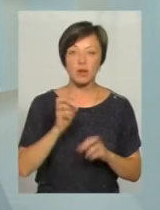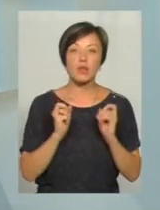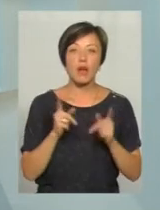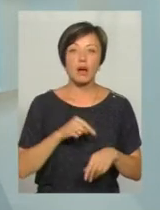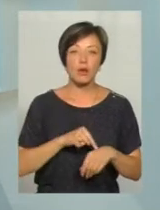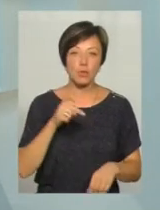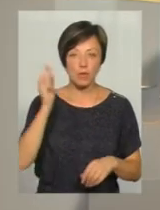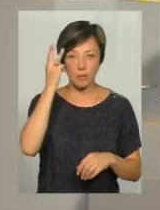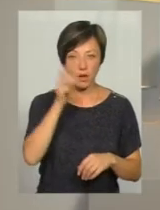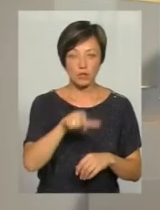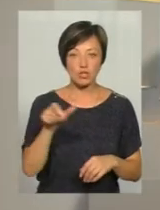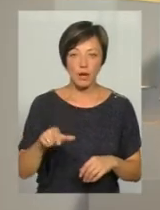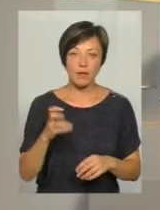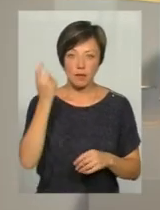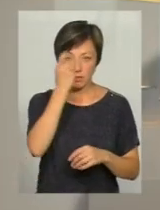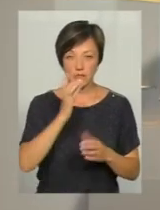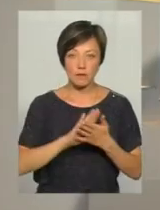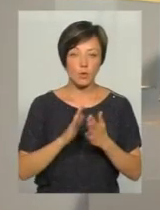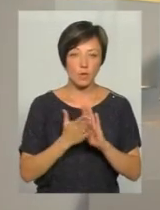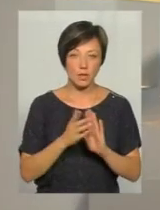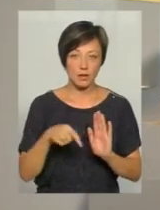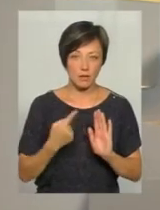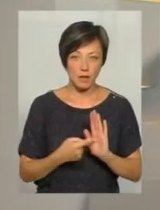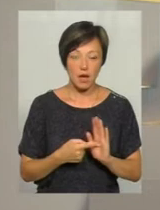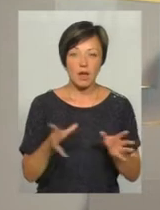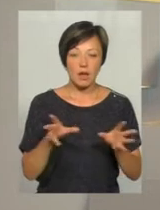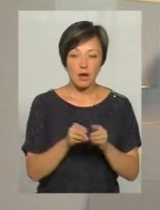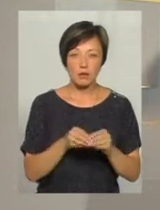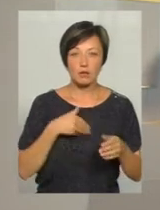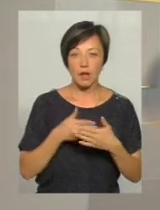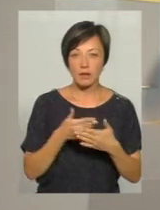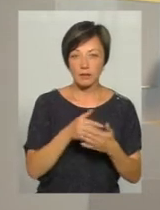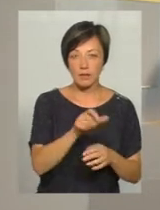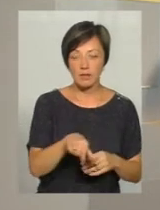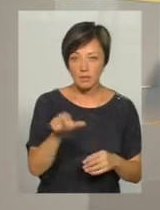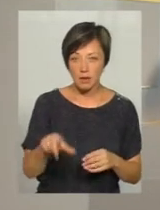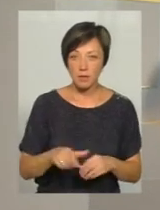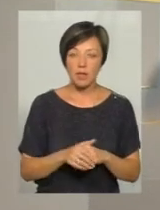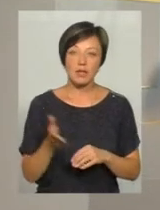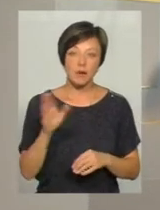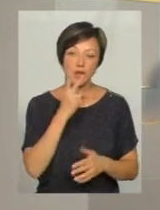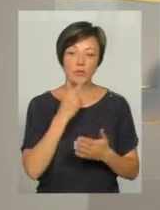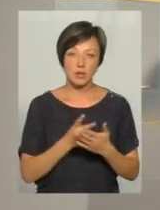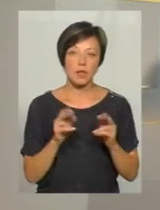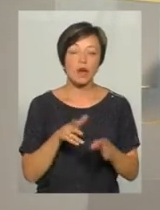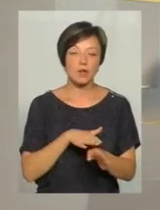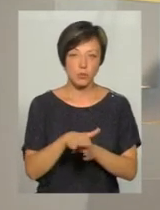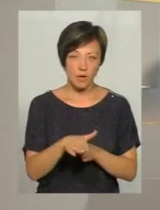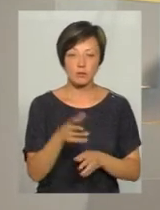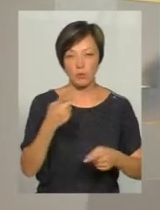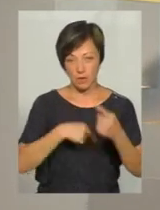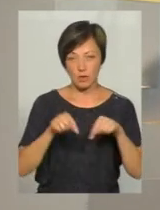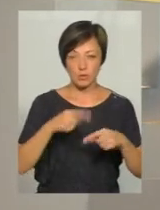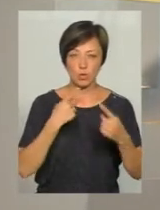як реагують хмельничани на нетверезих водіїв разом з громадськими активістами. Давайте подивимося, як це відбувалося, і